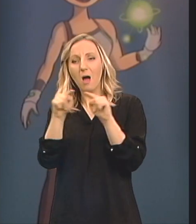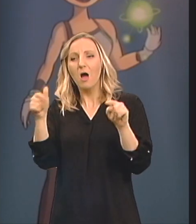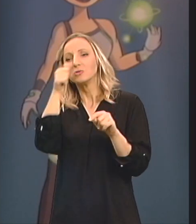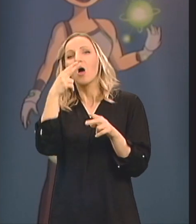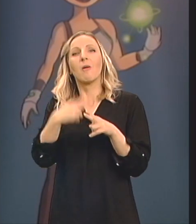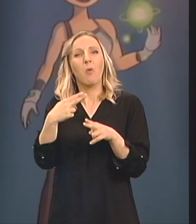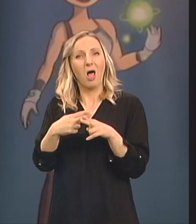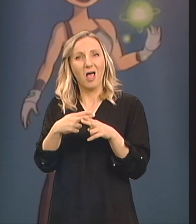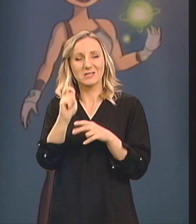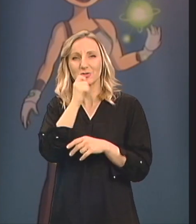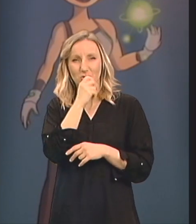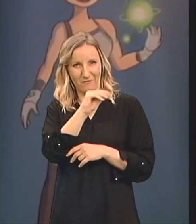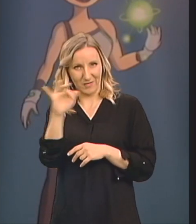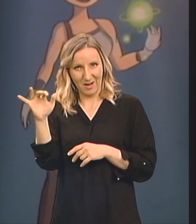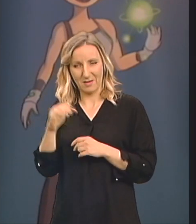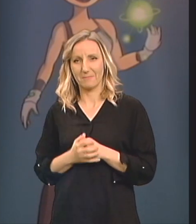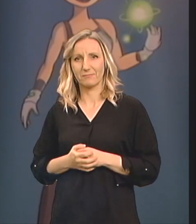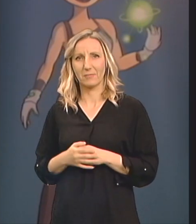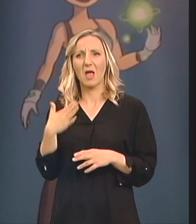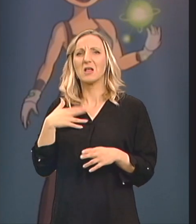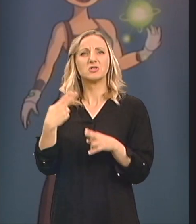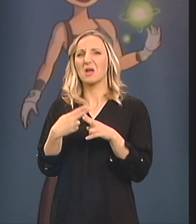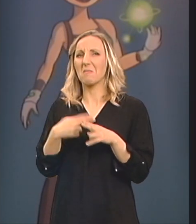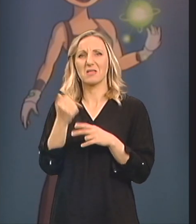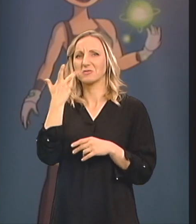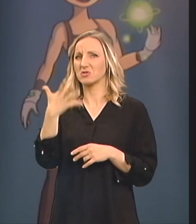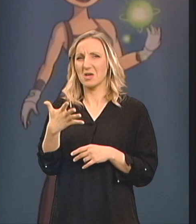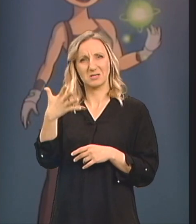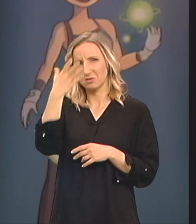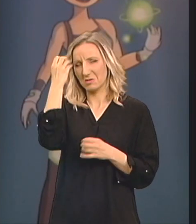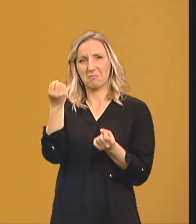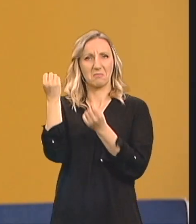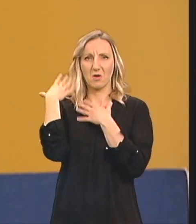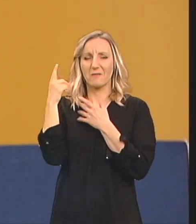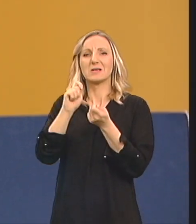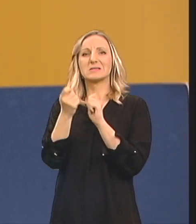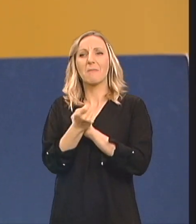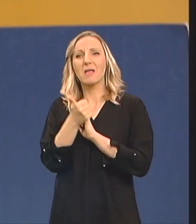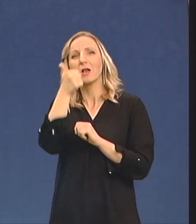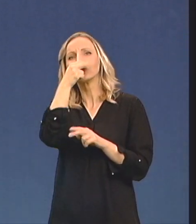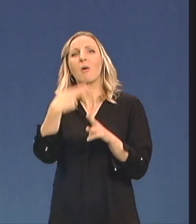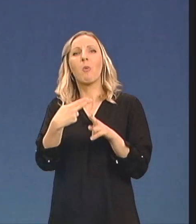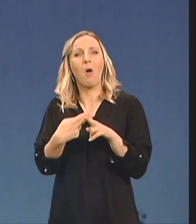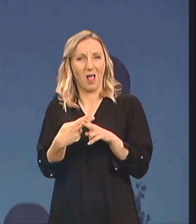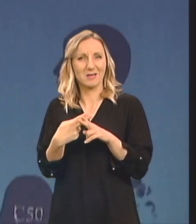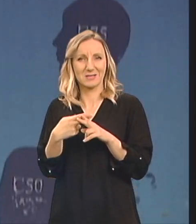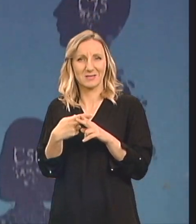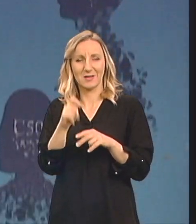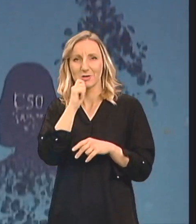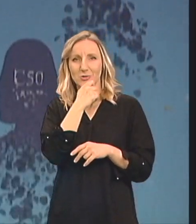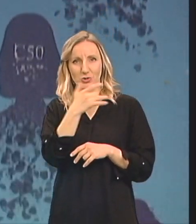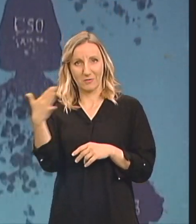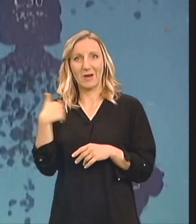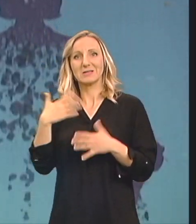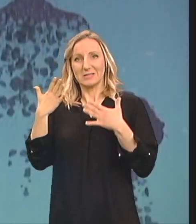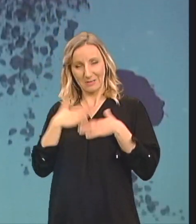Naša imena u toku liječenja Budu vrlo često zamijenjene na šiframa I onda sam htjela u nazivu